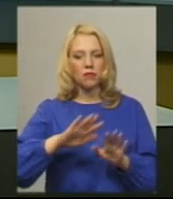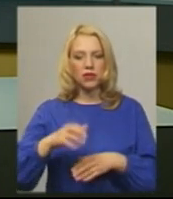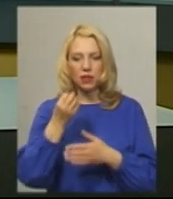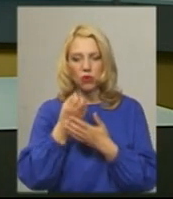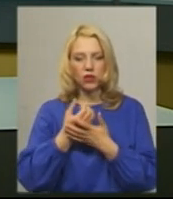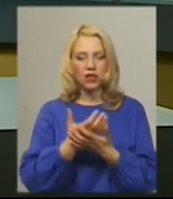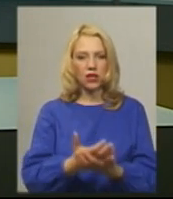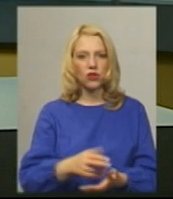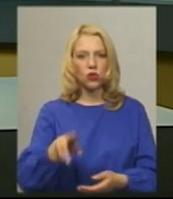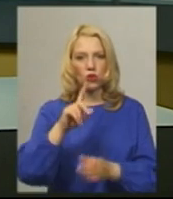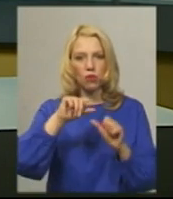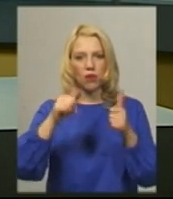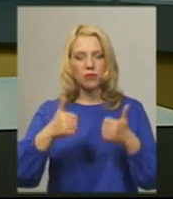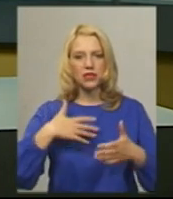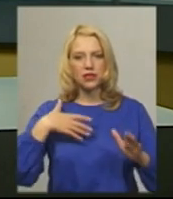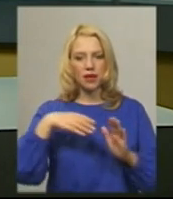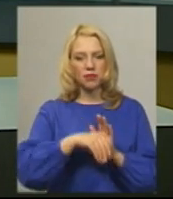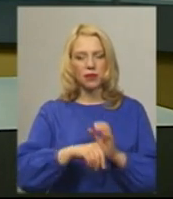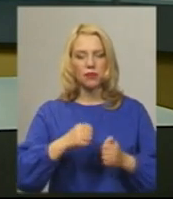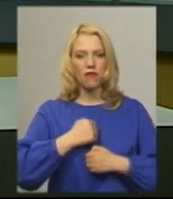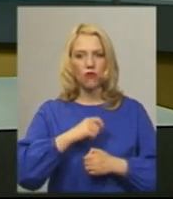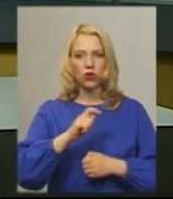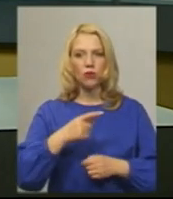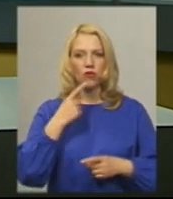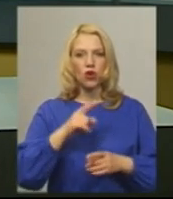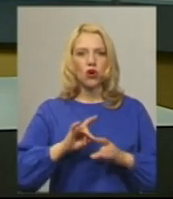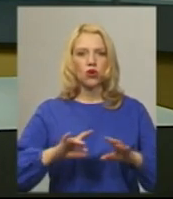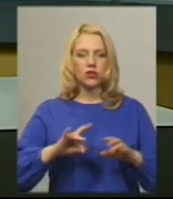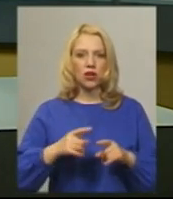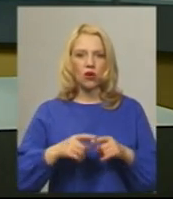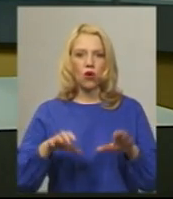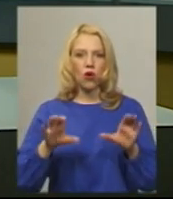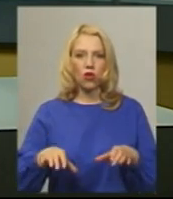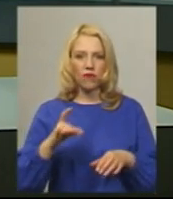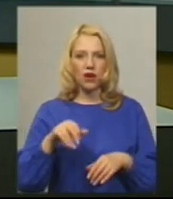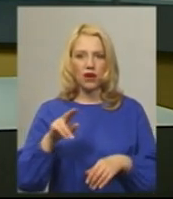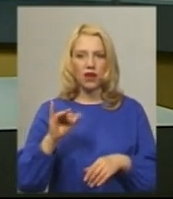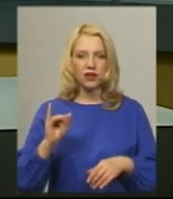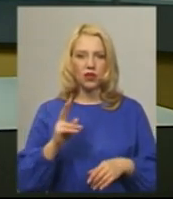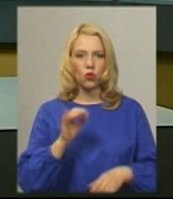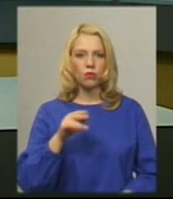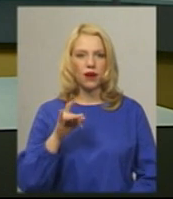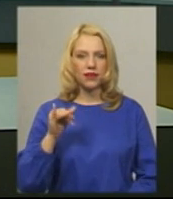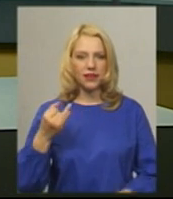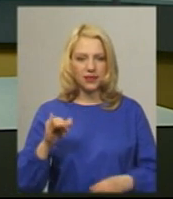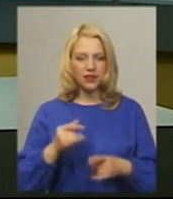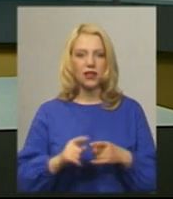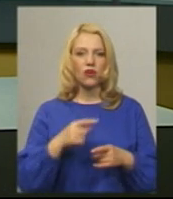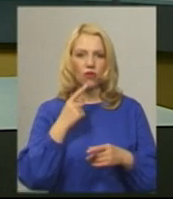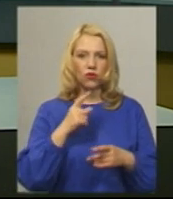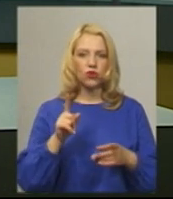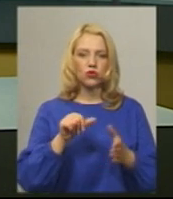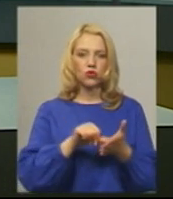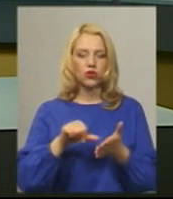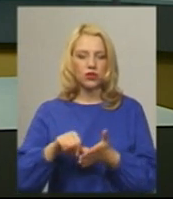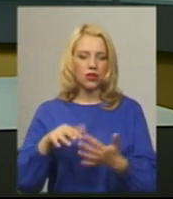квітів до пам'ятника загиблим воїнам, каже голова Ради обласної організації ветеранів України Володимир Купратий. Додає, учасники